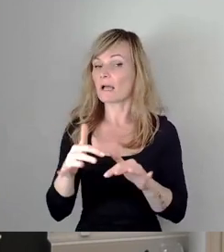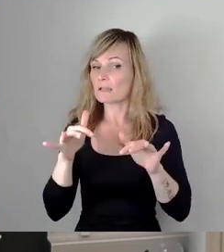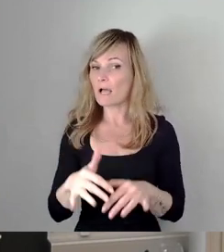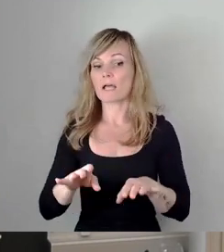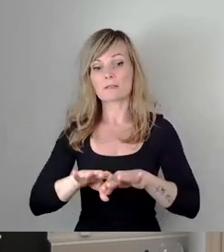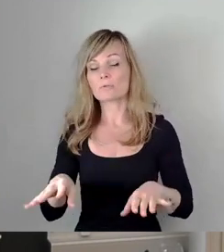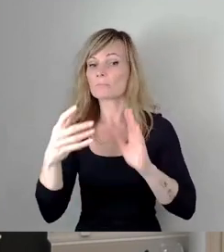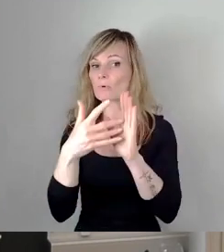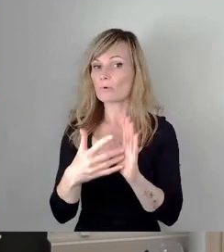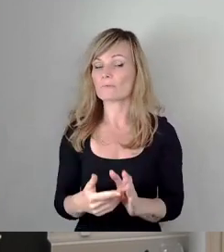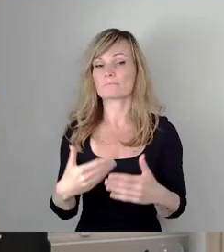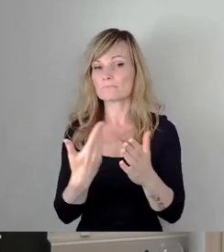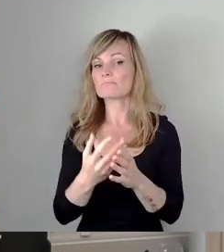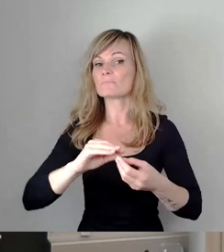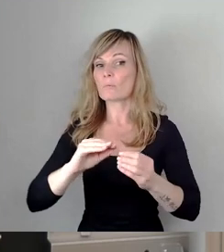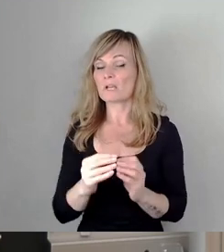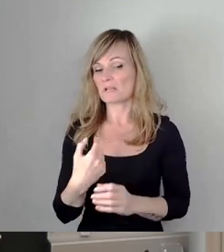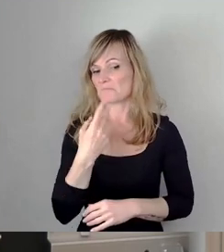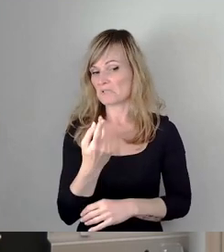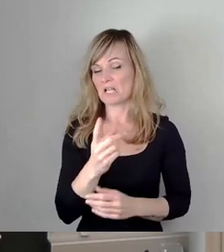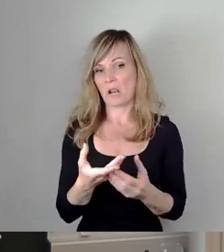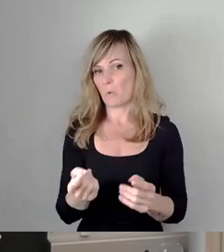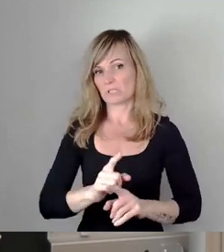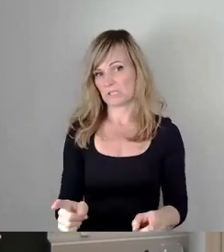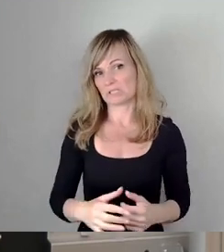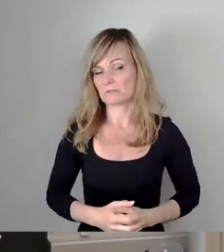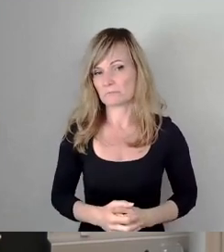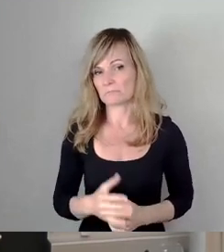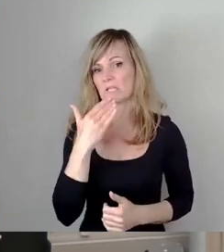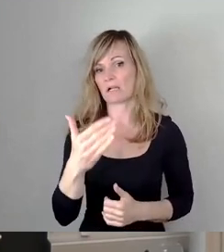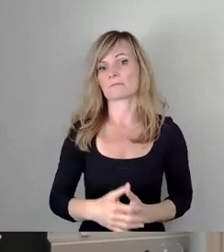wird das Problem aus unserer Sicht nicht zufriedenstellend lösen. Danke.